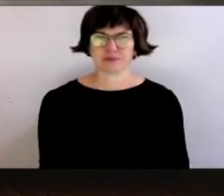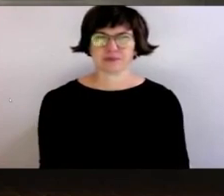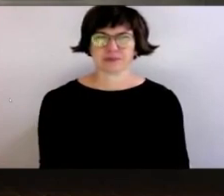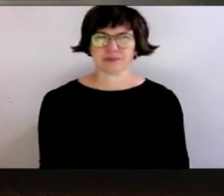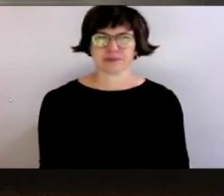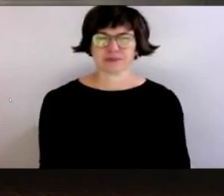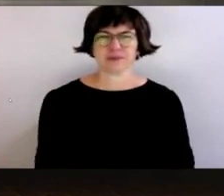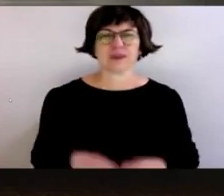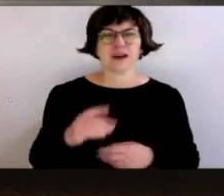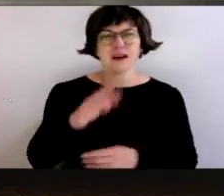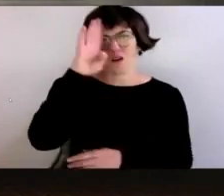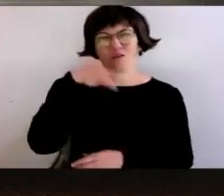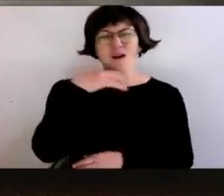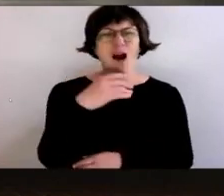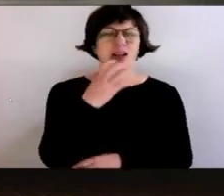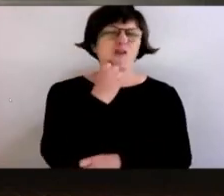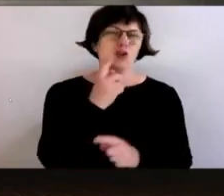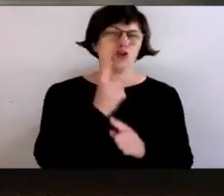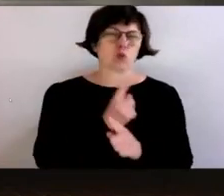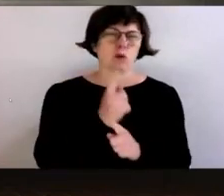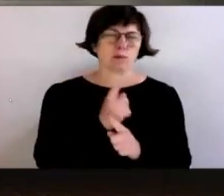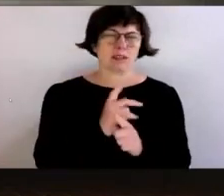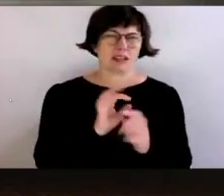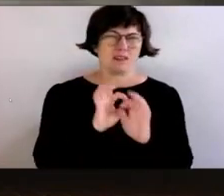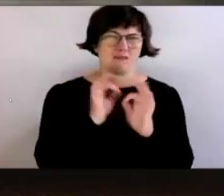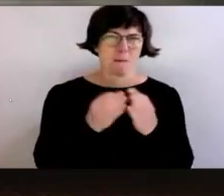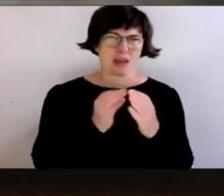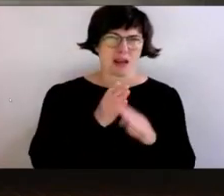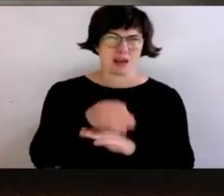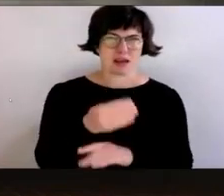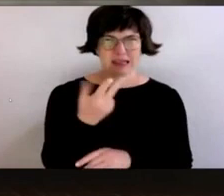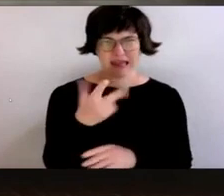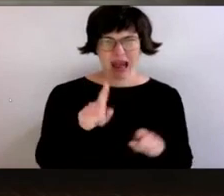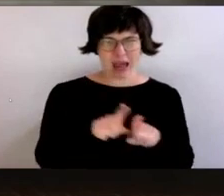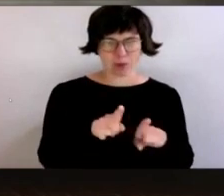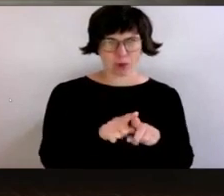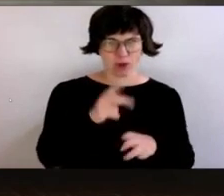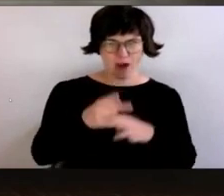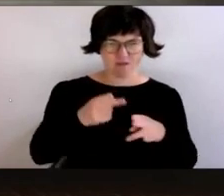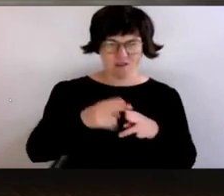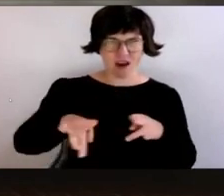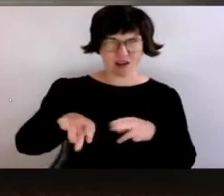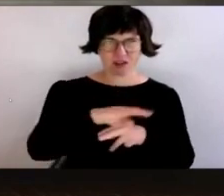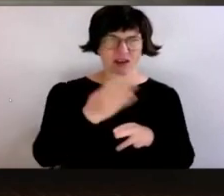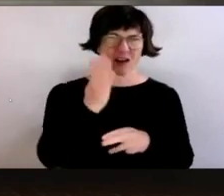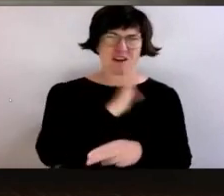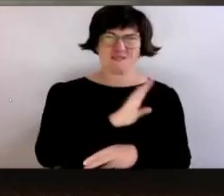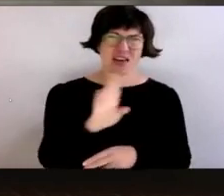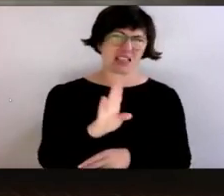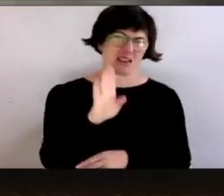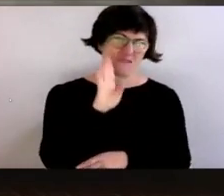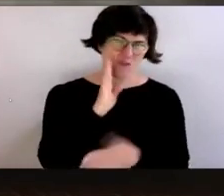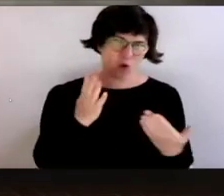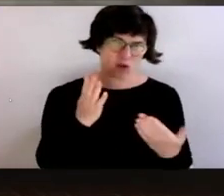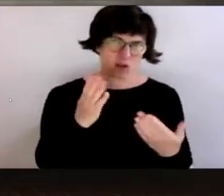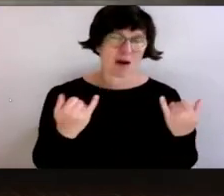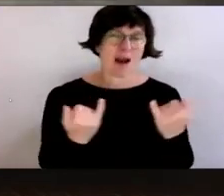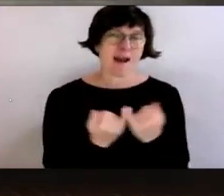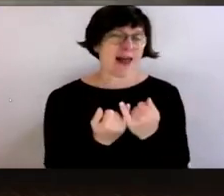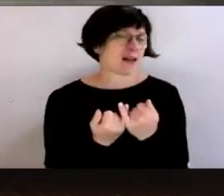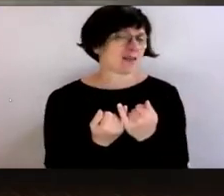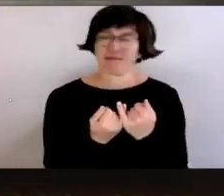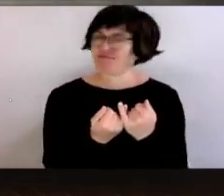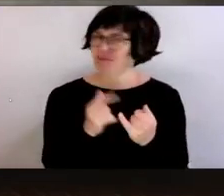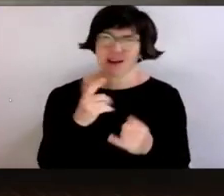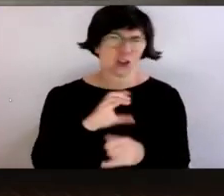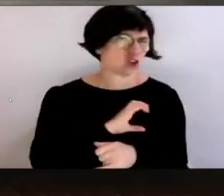Mein Vater wollte unbedingt zu seiner Familie. Seine drei Brüder und deren Verwandte lebten alle im Westen. Doch meine Eltern hatten keine Chance.